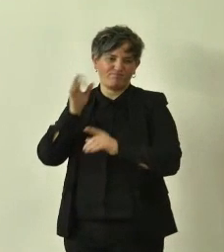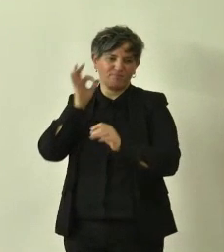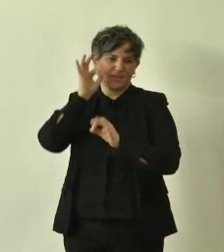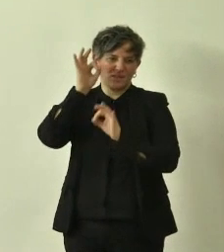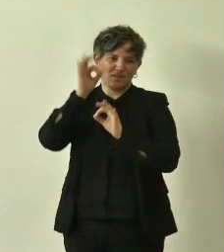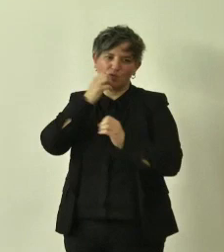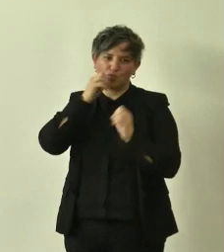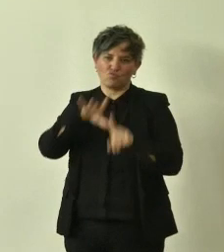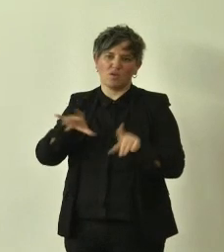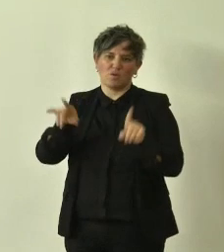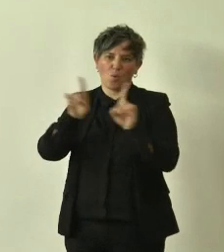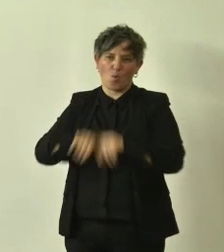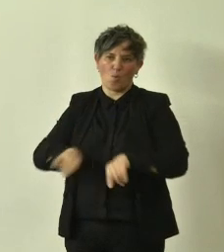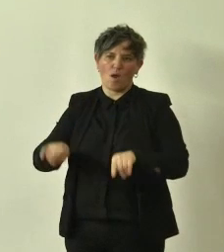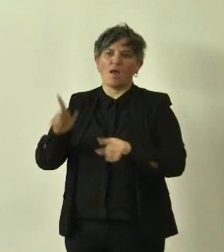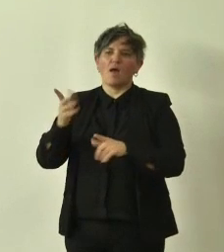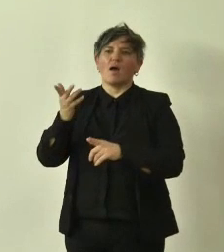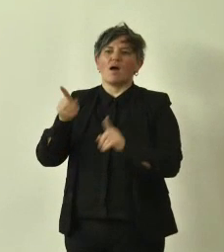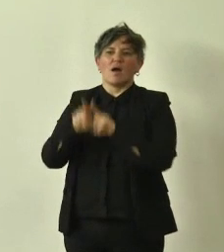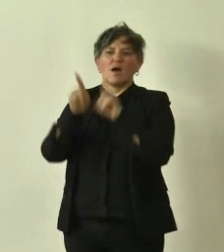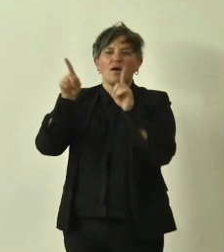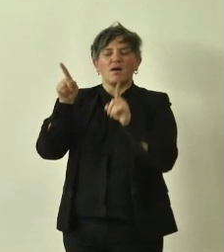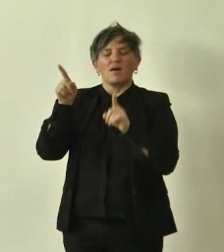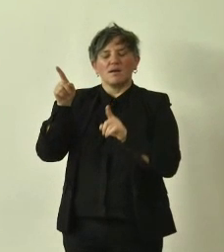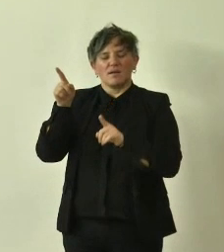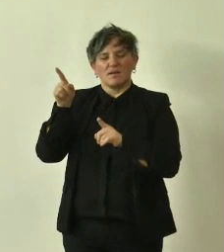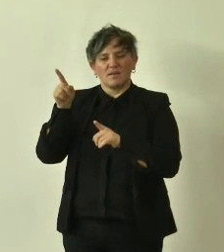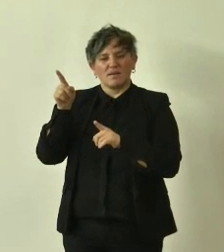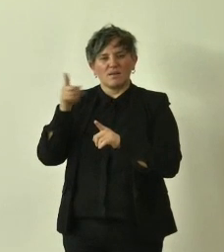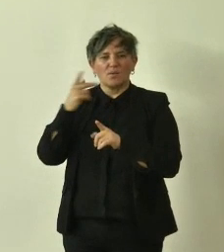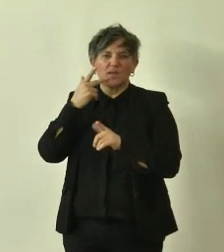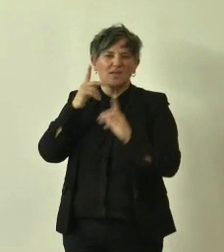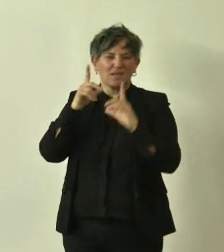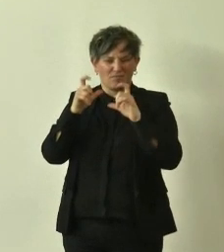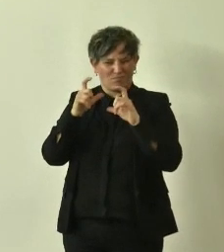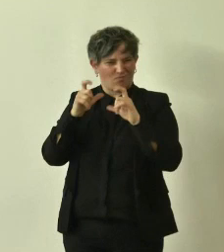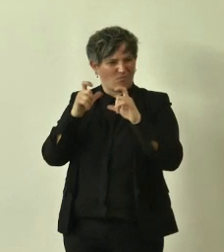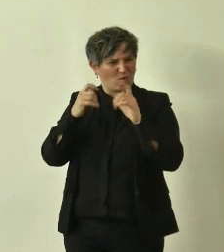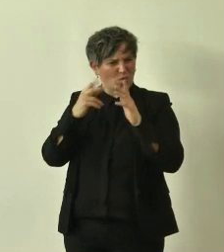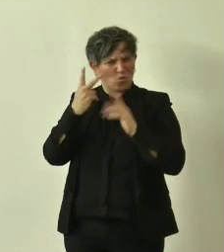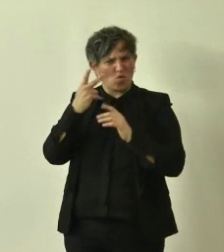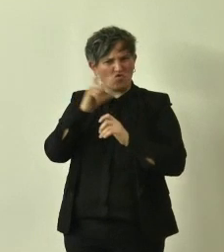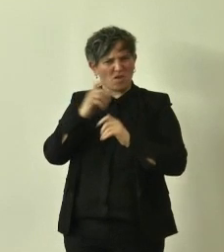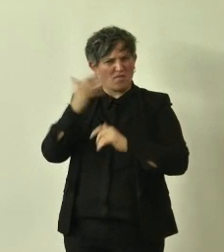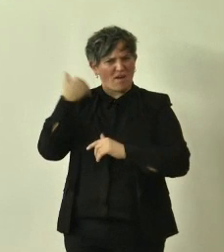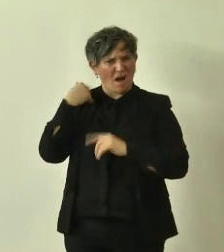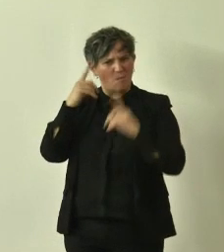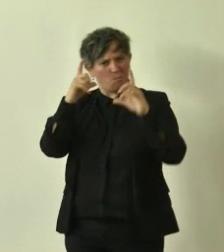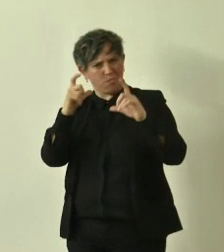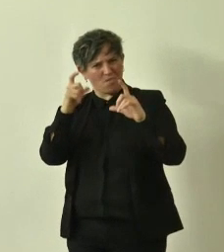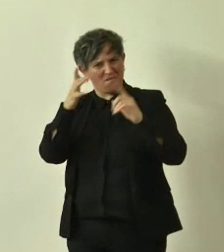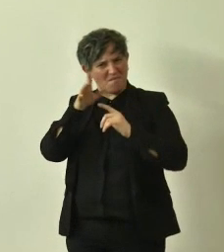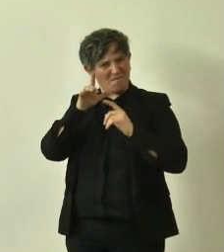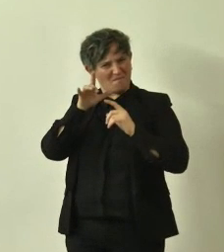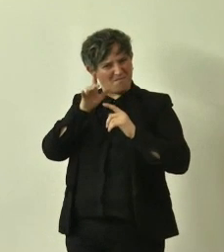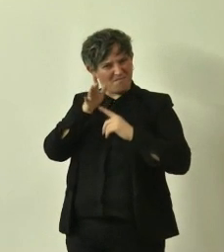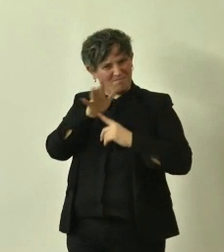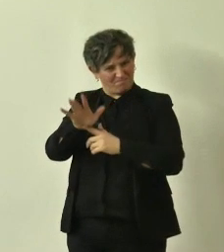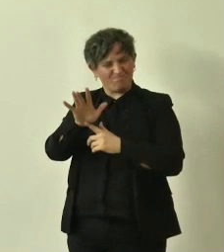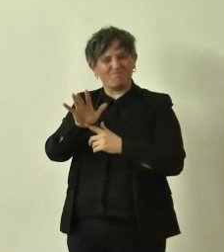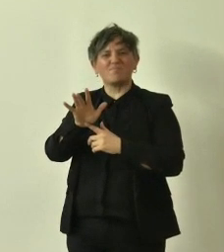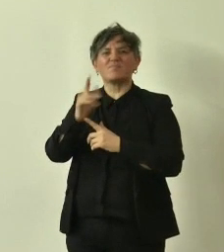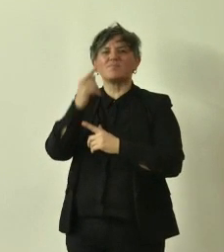foto di questo alberello scattata 4 giorni fa vi invito tutti ad andarlo a vedere anche questo secondo me è